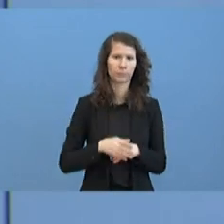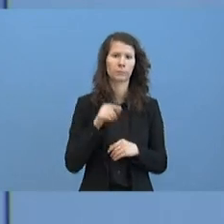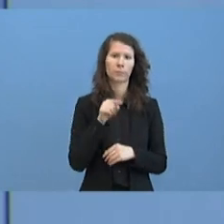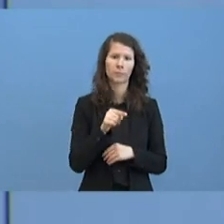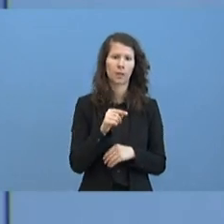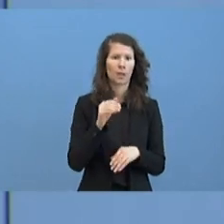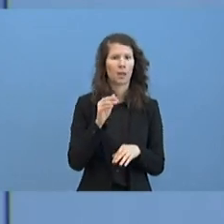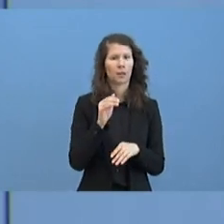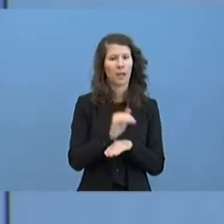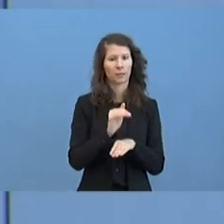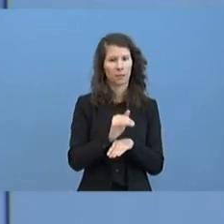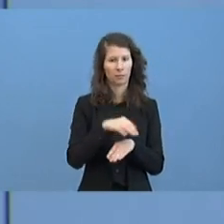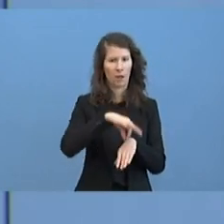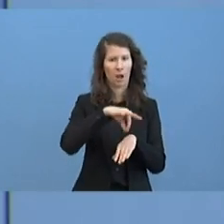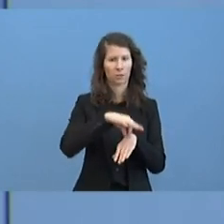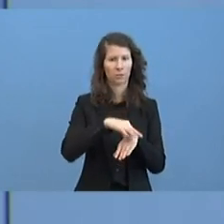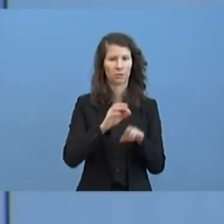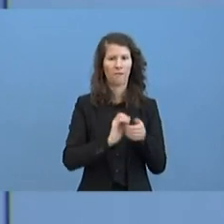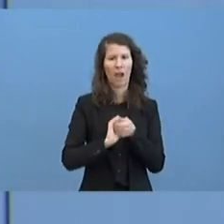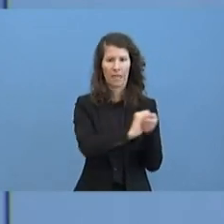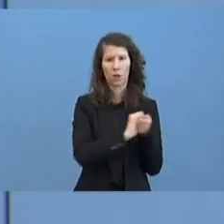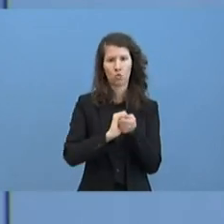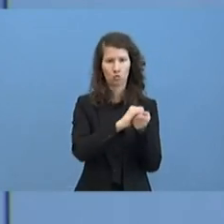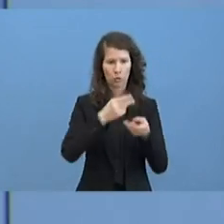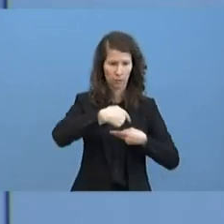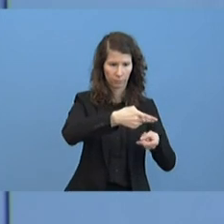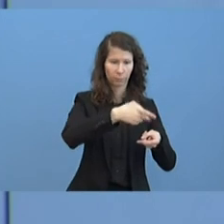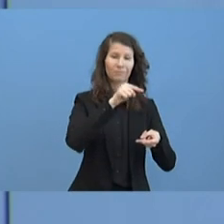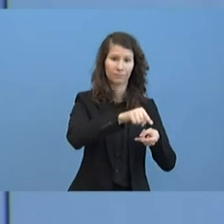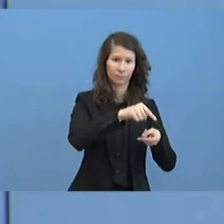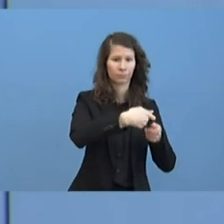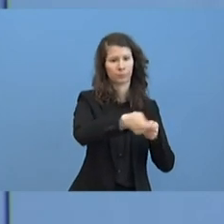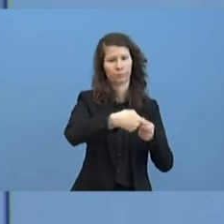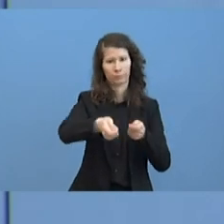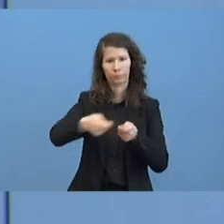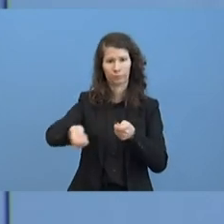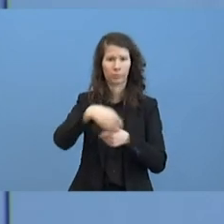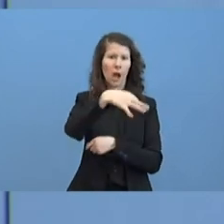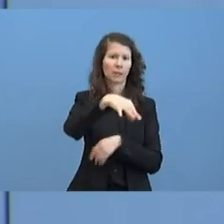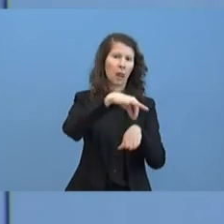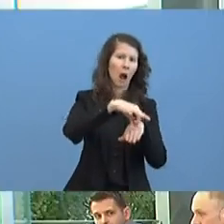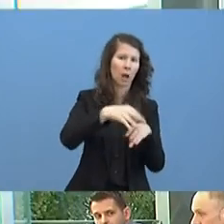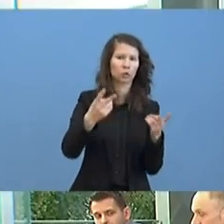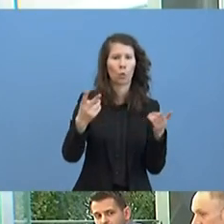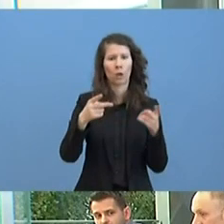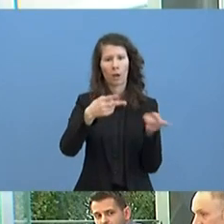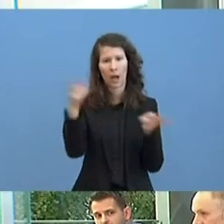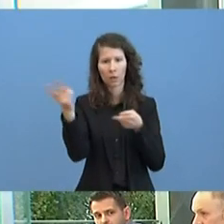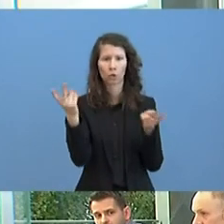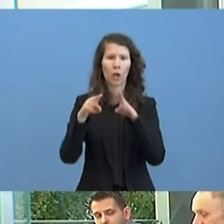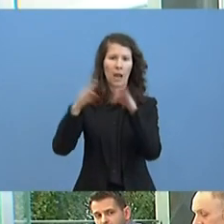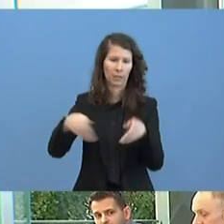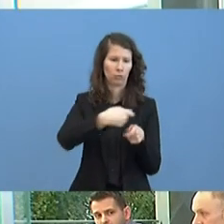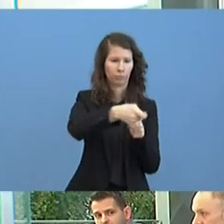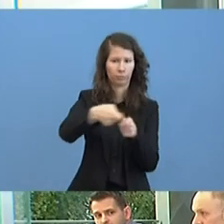Vereinigungen aus und die übernehmen dann die Verteilung an die einzelnen Einrichtungen. Dazu fragt die